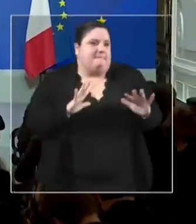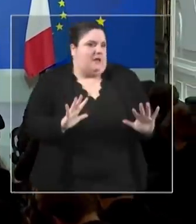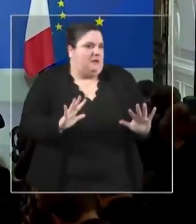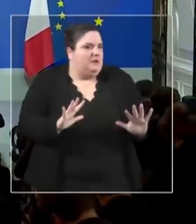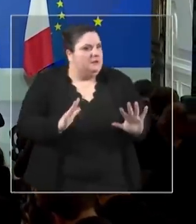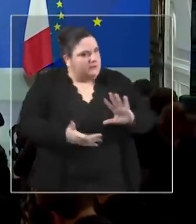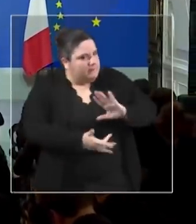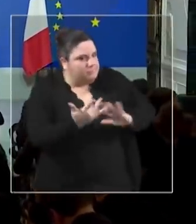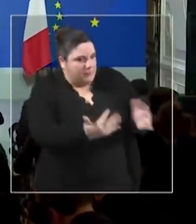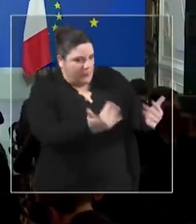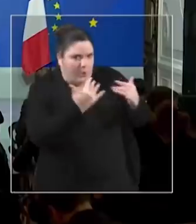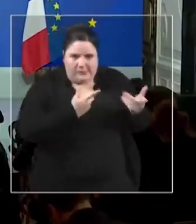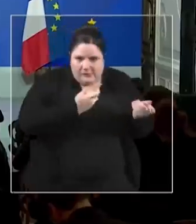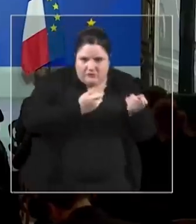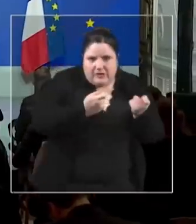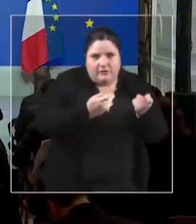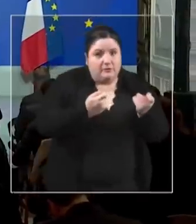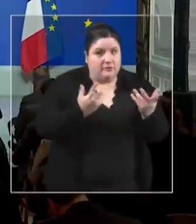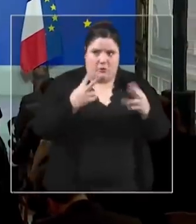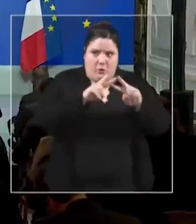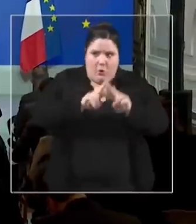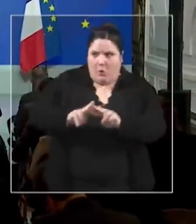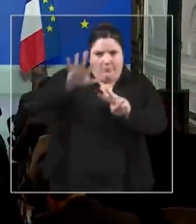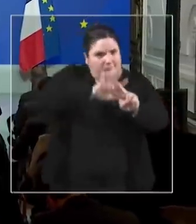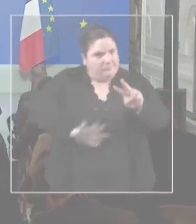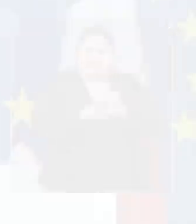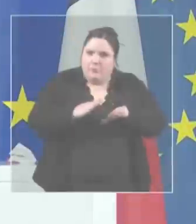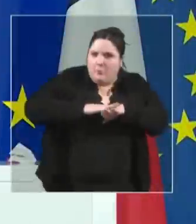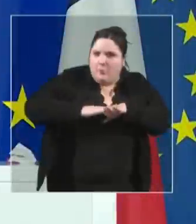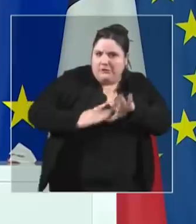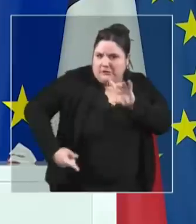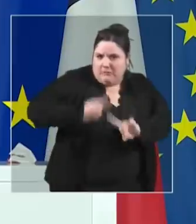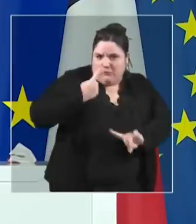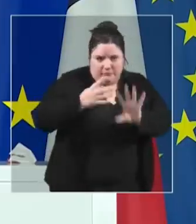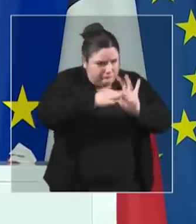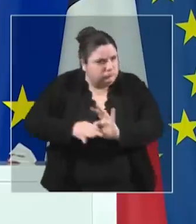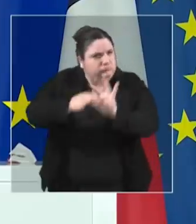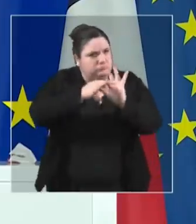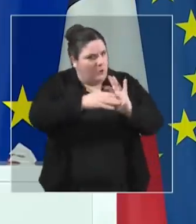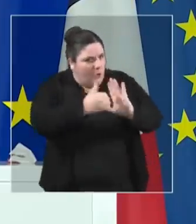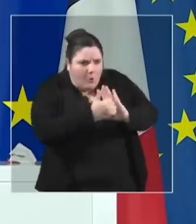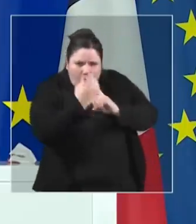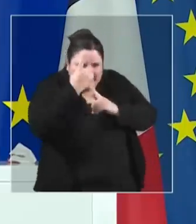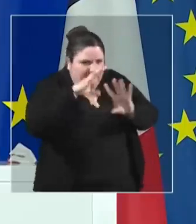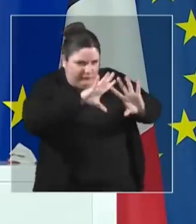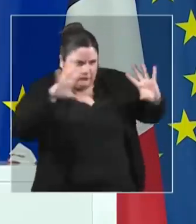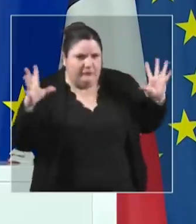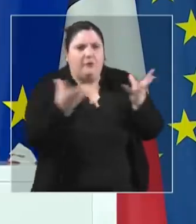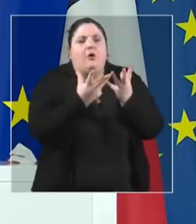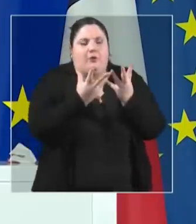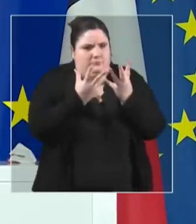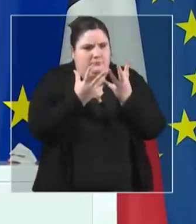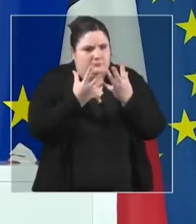organisation politique qui nous met en situation de défendre ses valeurs. C'est pourquoi nous initierons sous cette présidence une